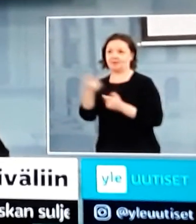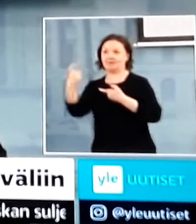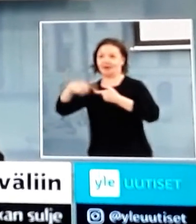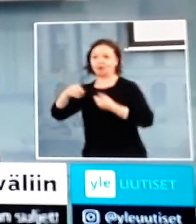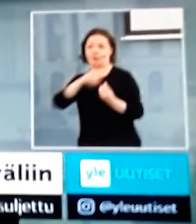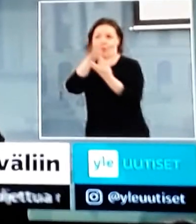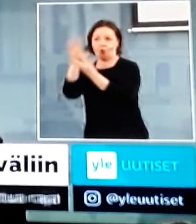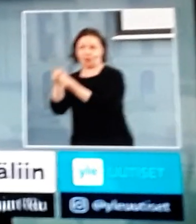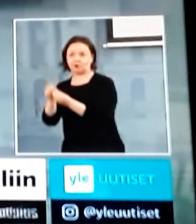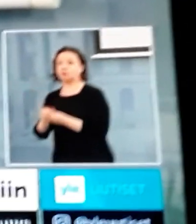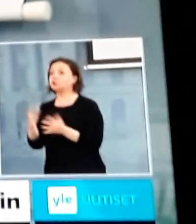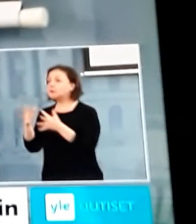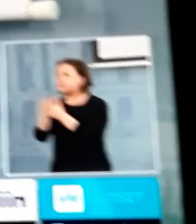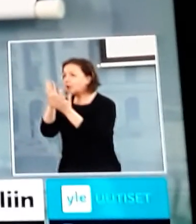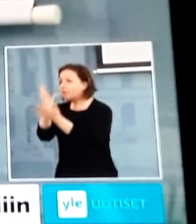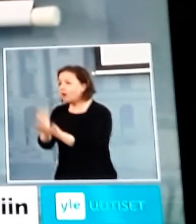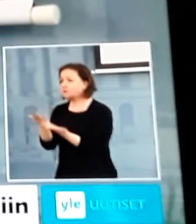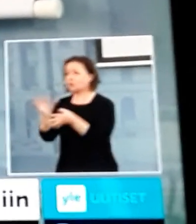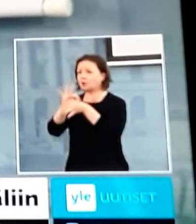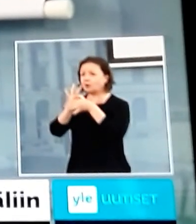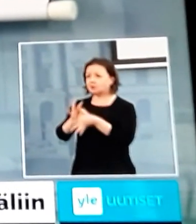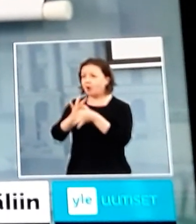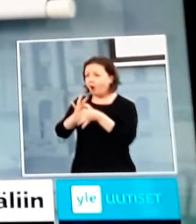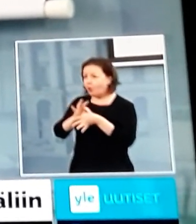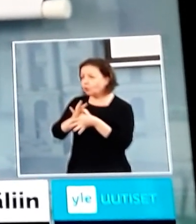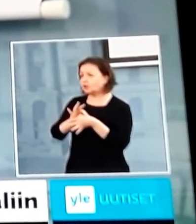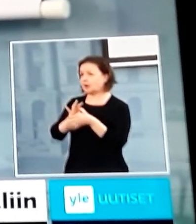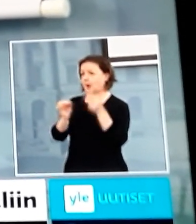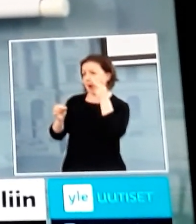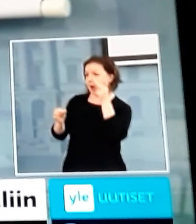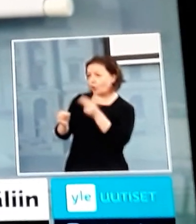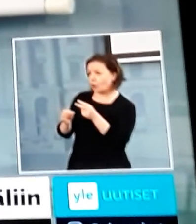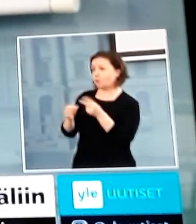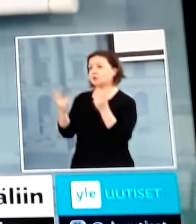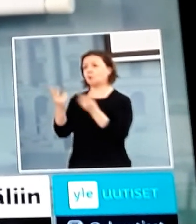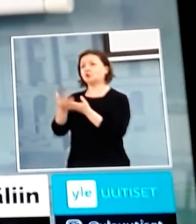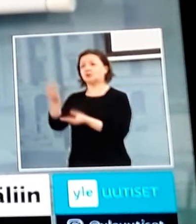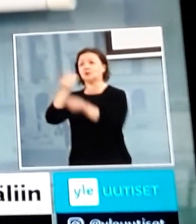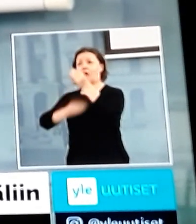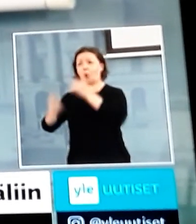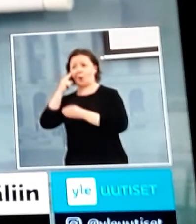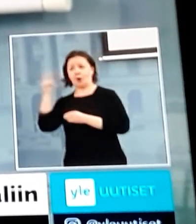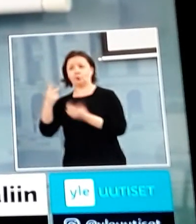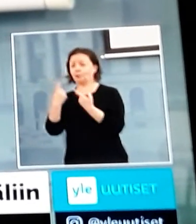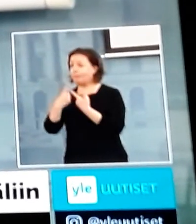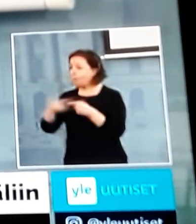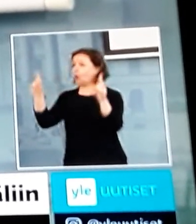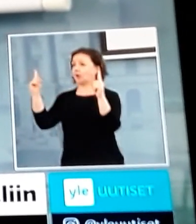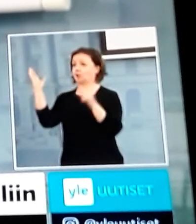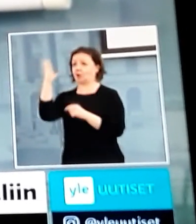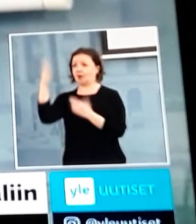Mutta on aivan selvää se, että me elämme paitsi taudin osalta, niin myös taloudellisesti täysin poikkeuksellisia aikaa.